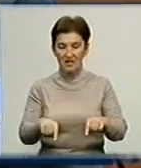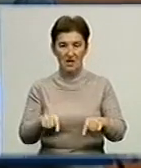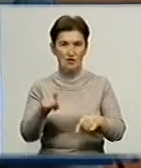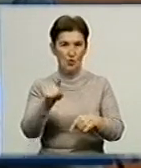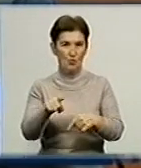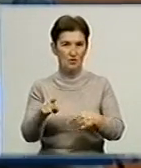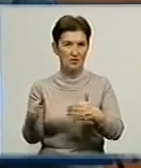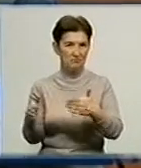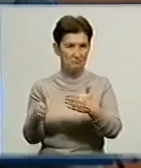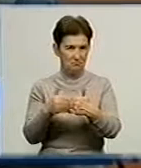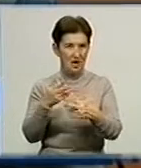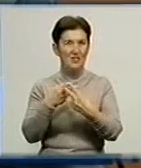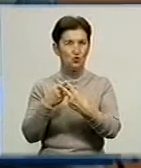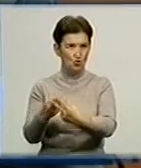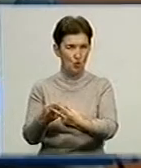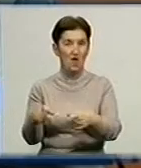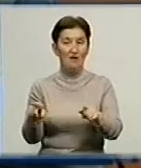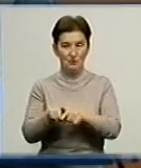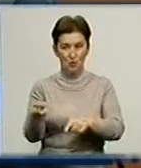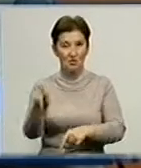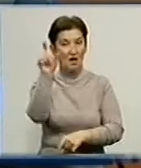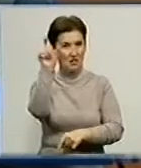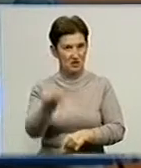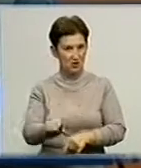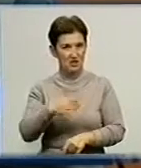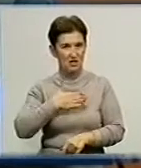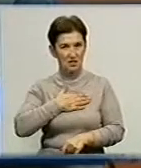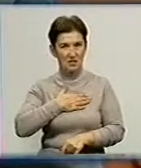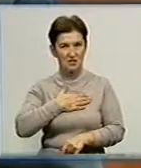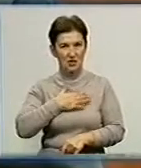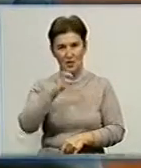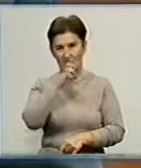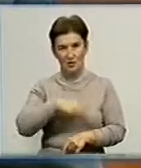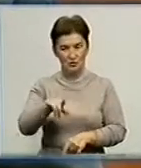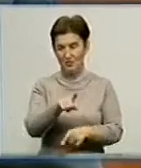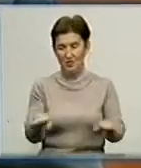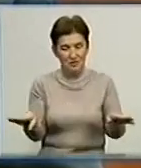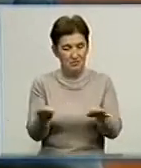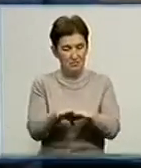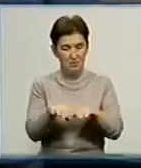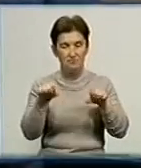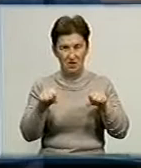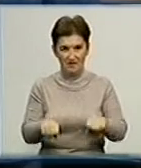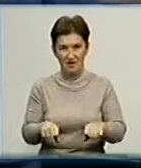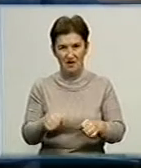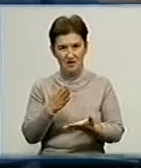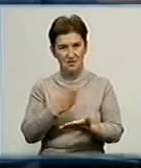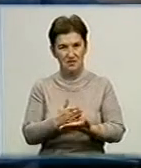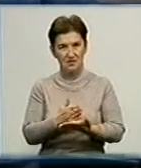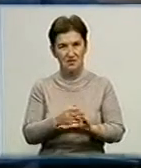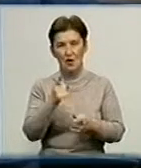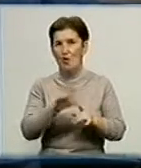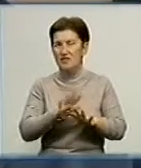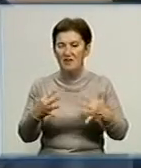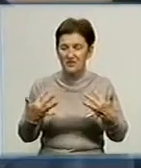рішенню свободи. Він гражданин нашої країни, у нього є определені права, навіть знаходясь за рішоткою. Віллі Єл вже не втрачає